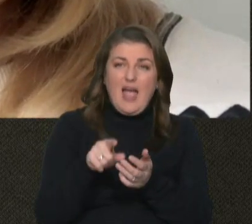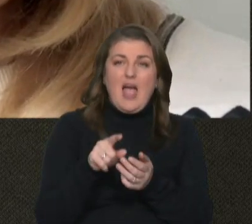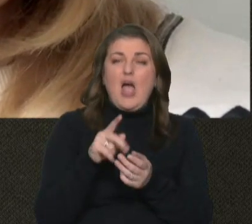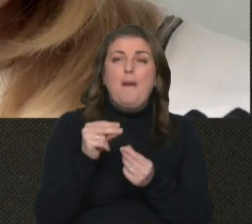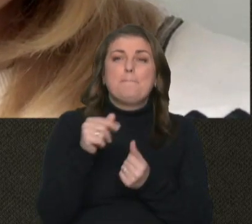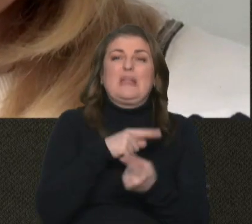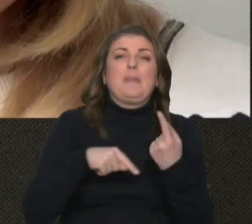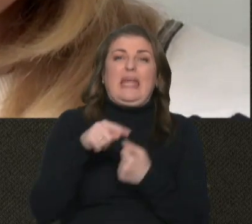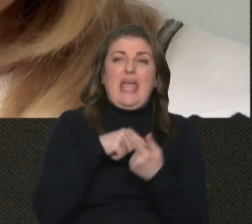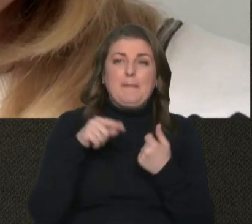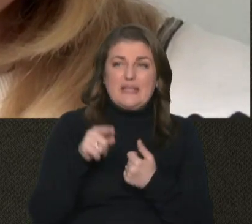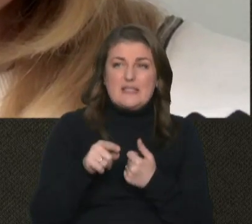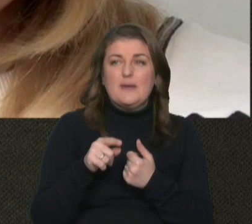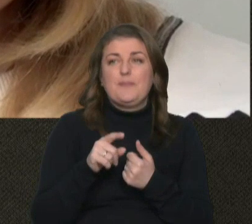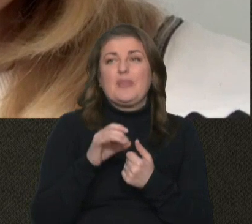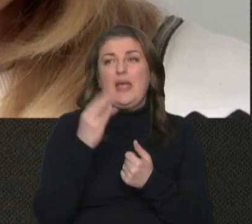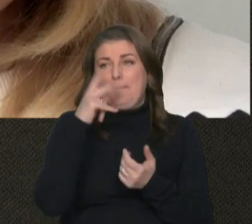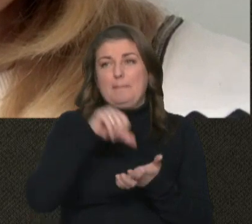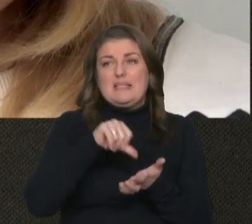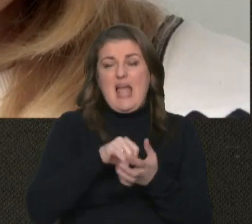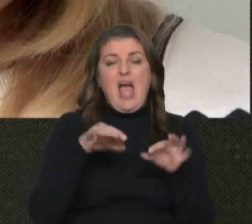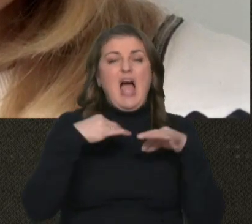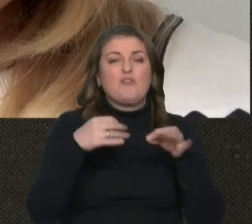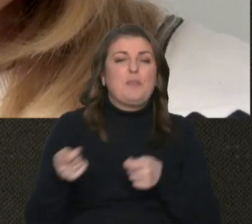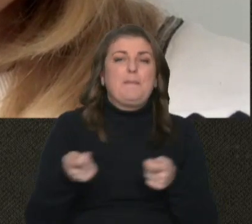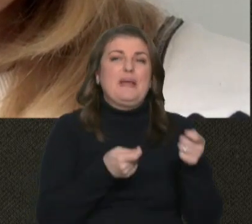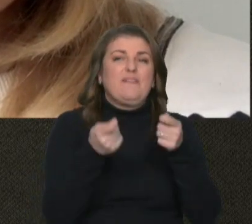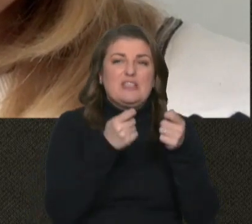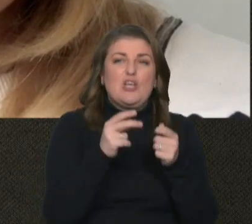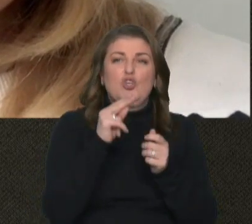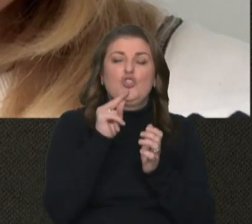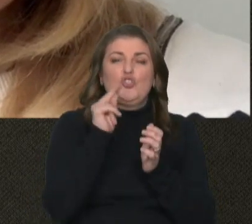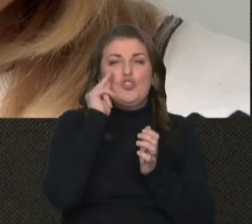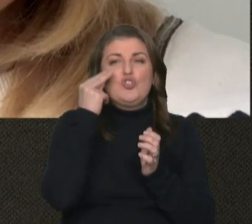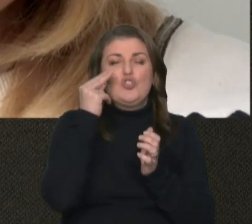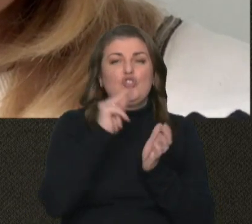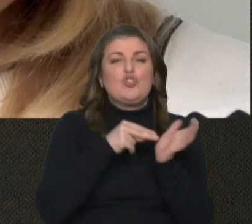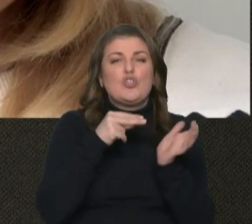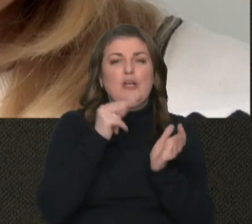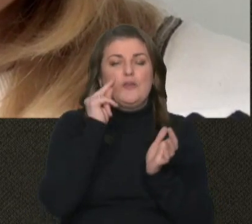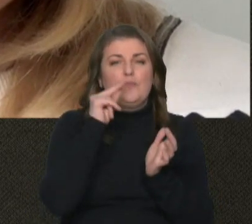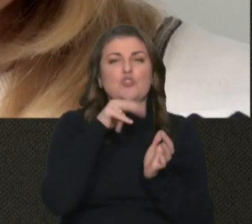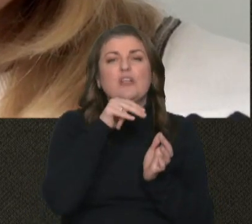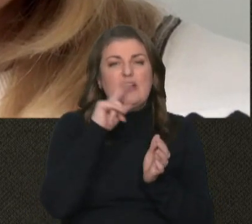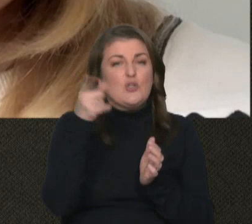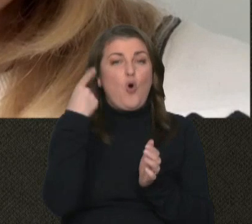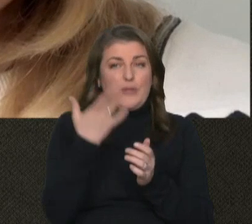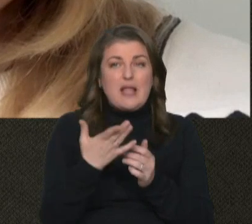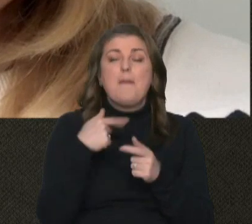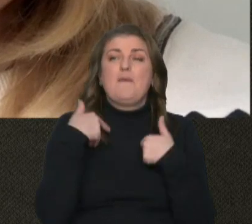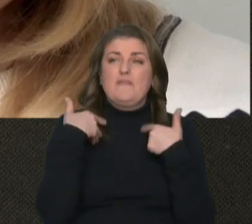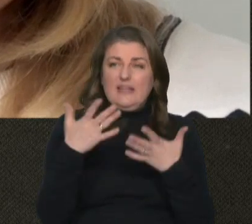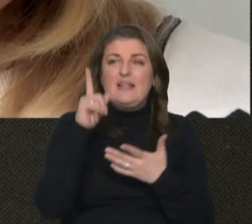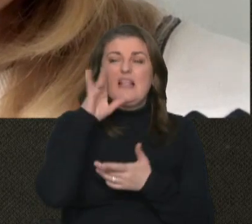підприємниця і представниця автомобільних перевізників з Чернівецької області. Марин, мої вам